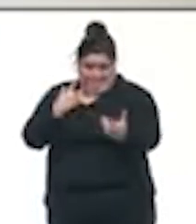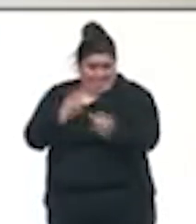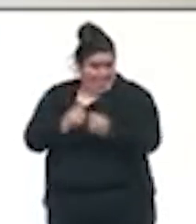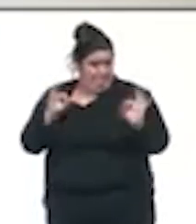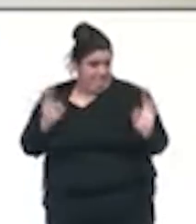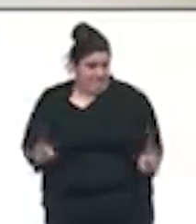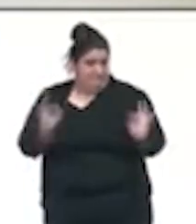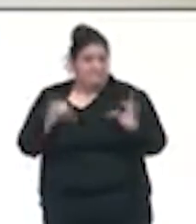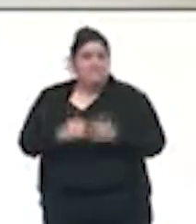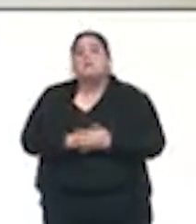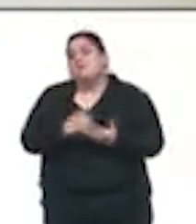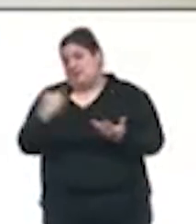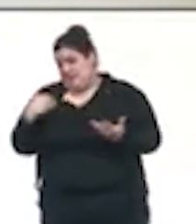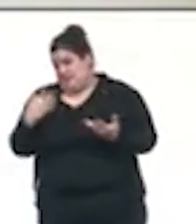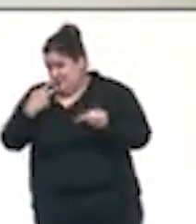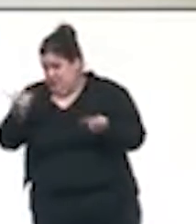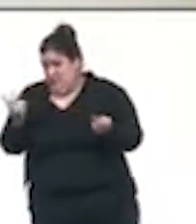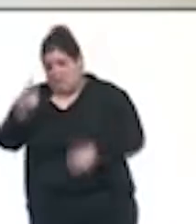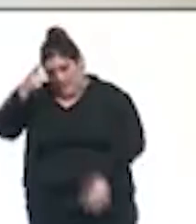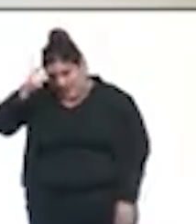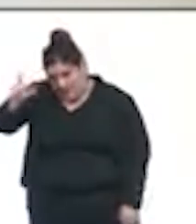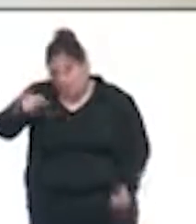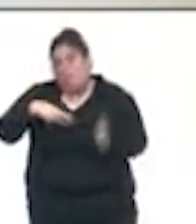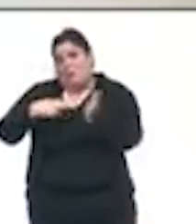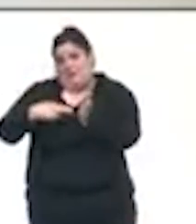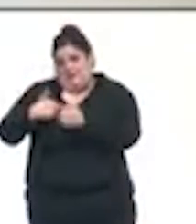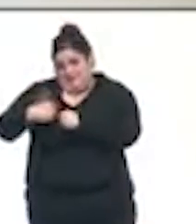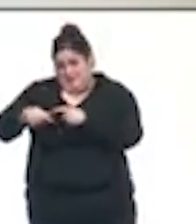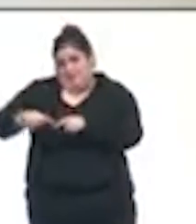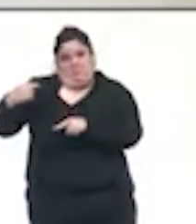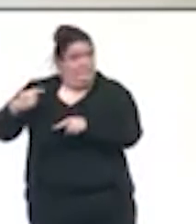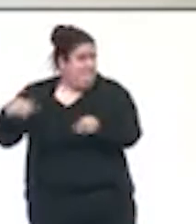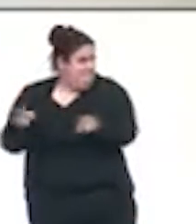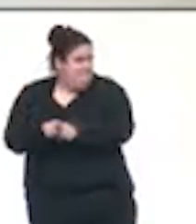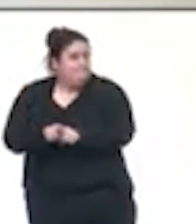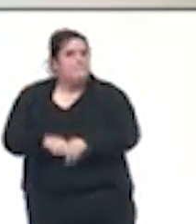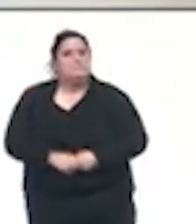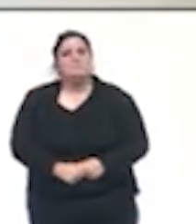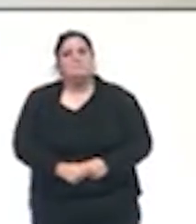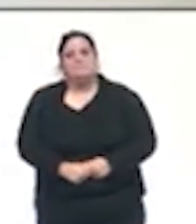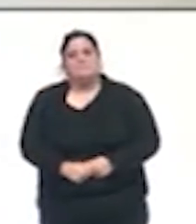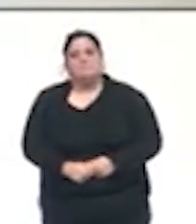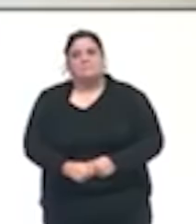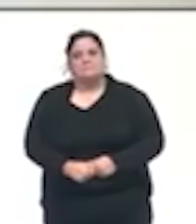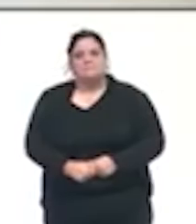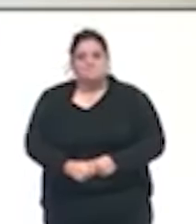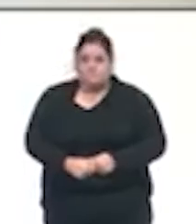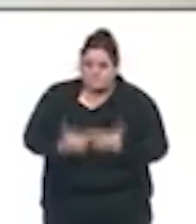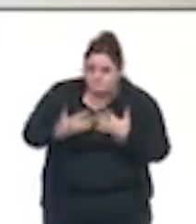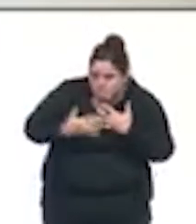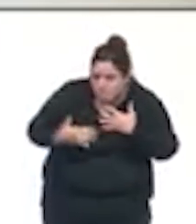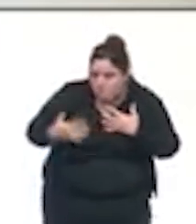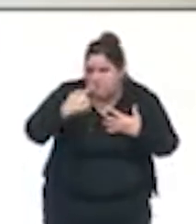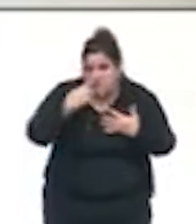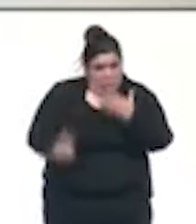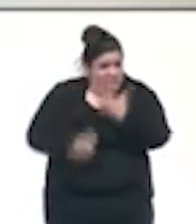appliquées à Lyon et à Nice depuis la fin de la semaine dernière. Compte tenu de la situation épidémique, de nouvelles